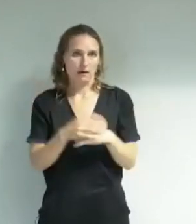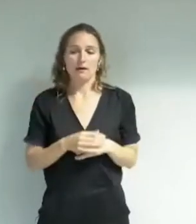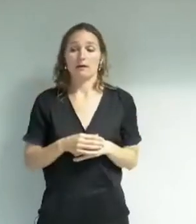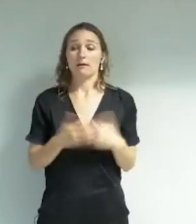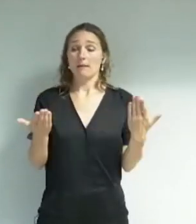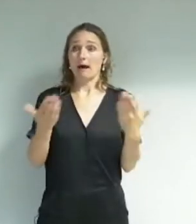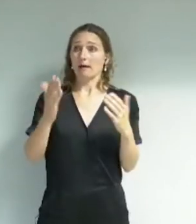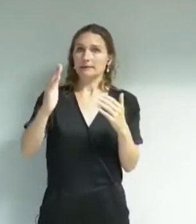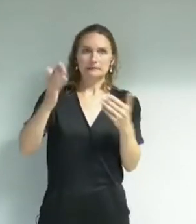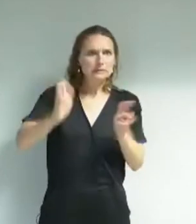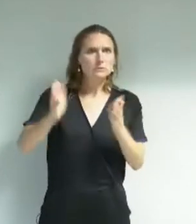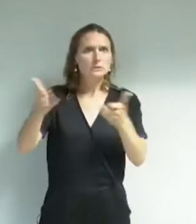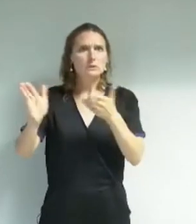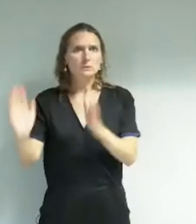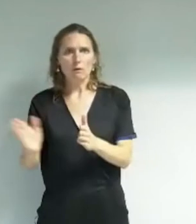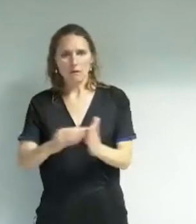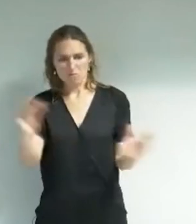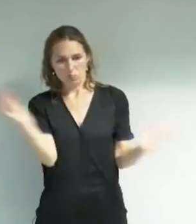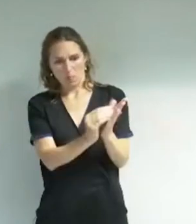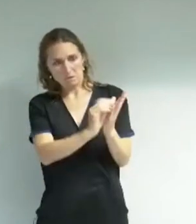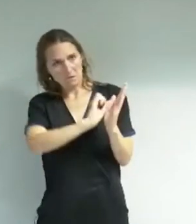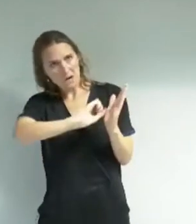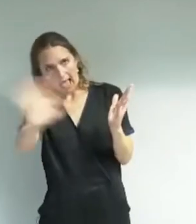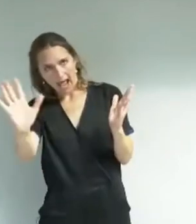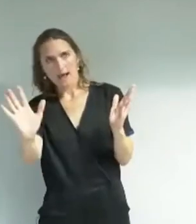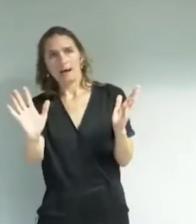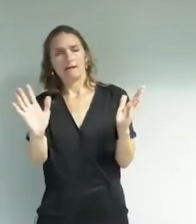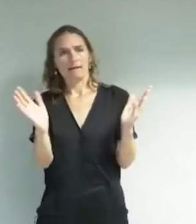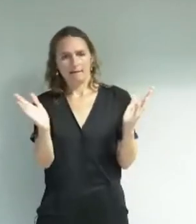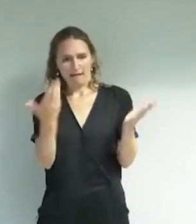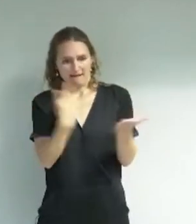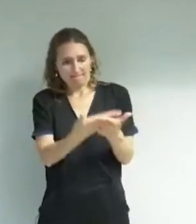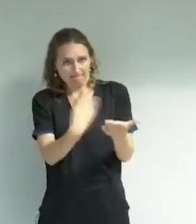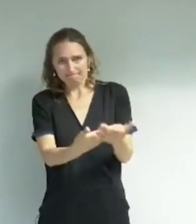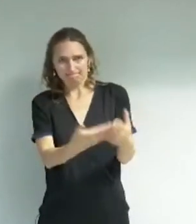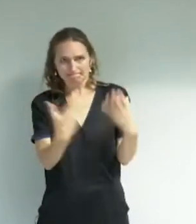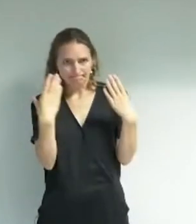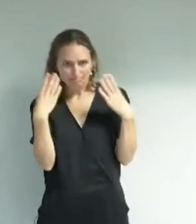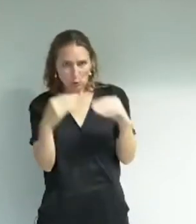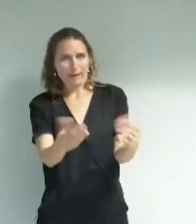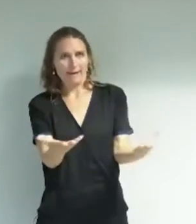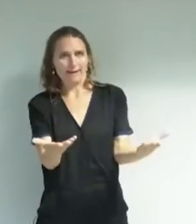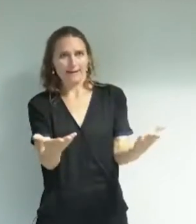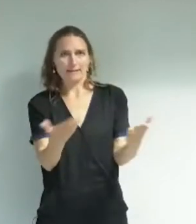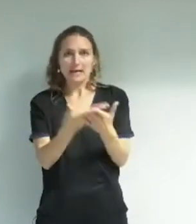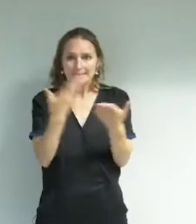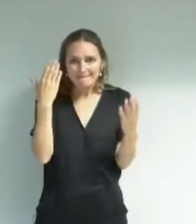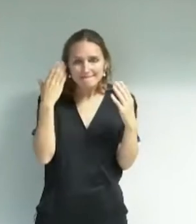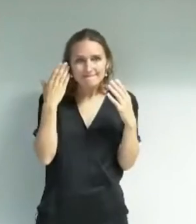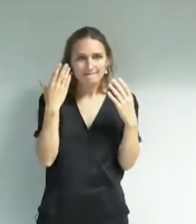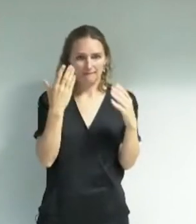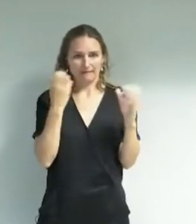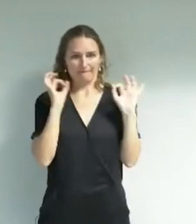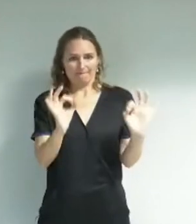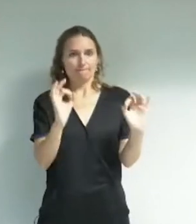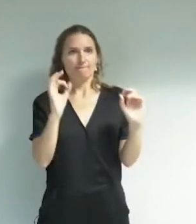qui sont inscrites dans le marbre face à ces faits parce que ça ce sont des faits pas des fakes, on lit